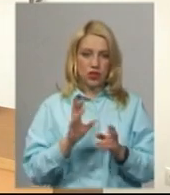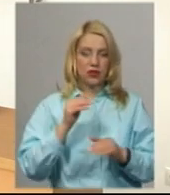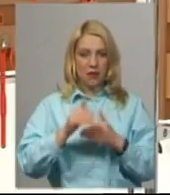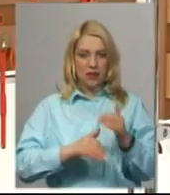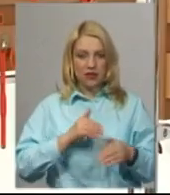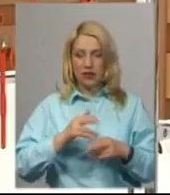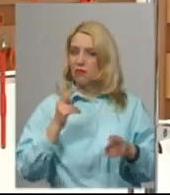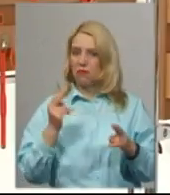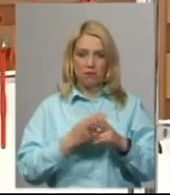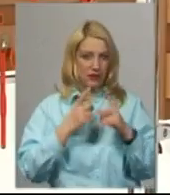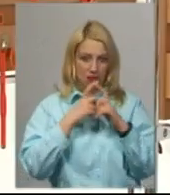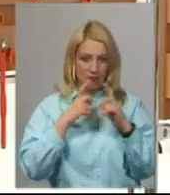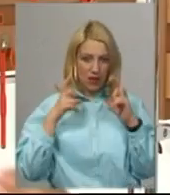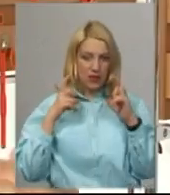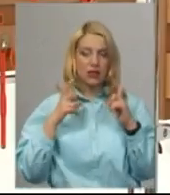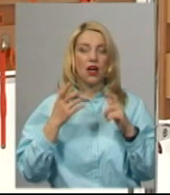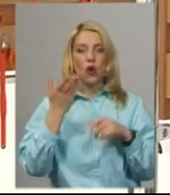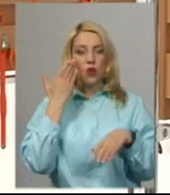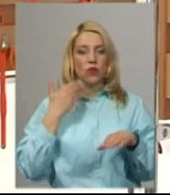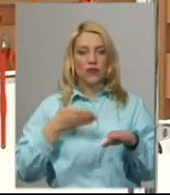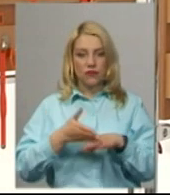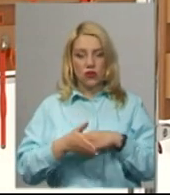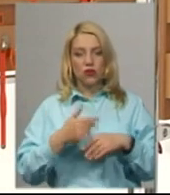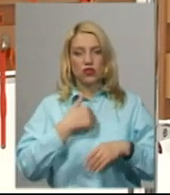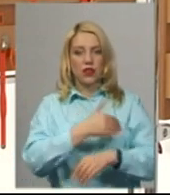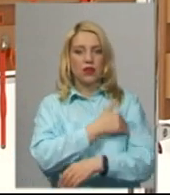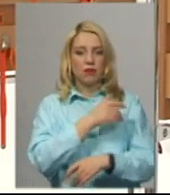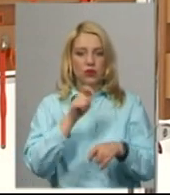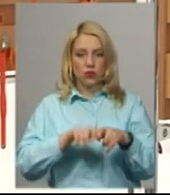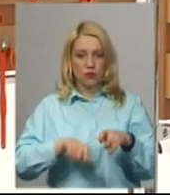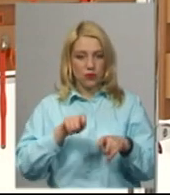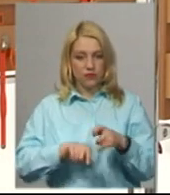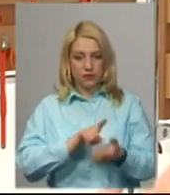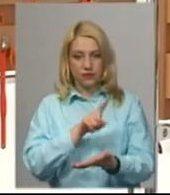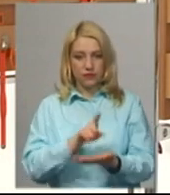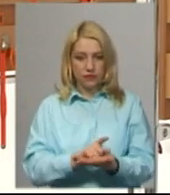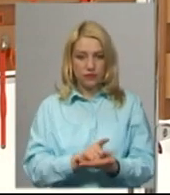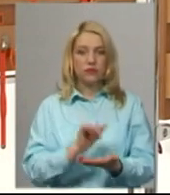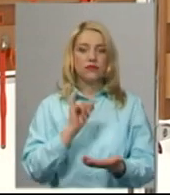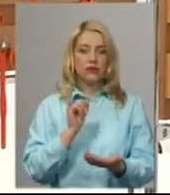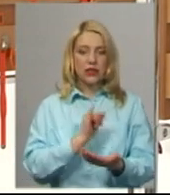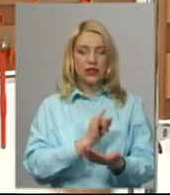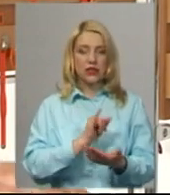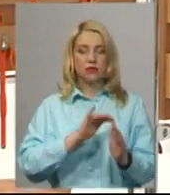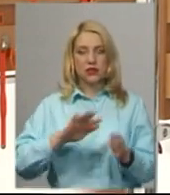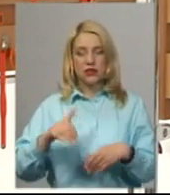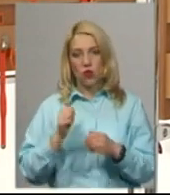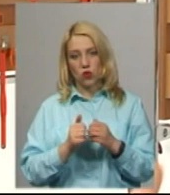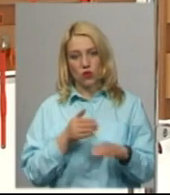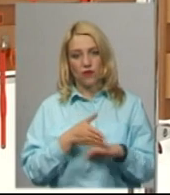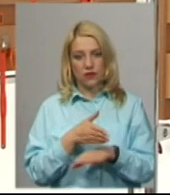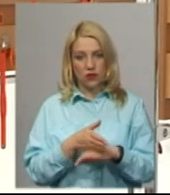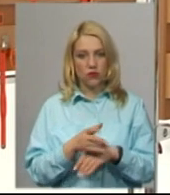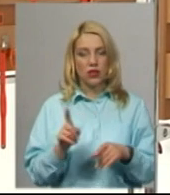вони ходять без масок. Коли приходять відвідувачі, ми проводимо температуру, виміряємо температуру і після кожного відвідування